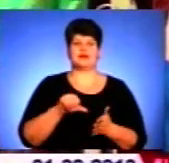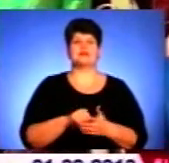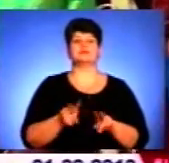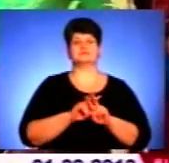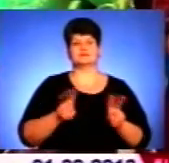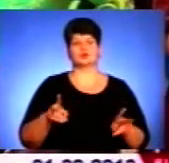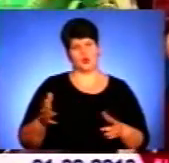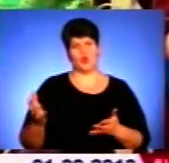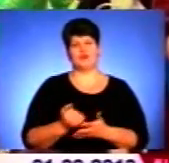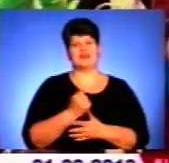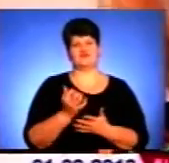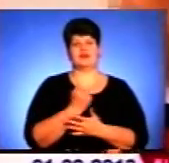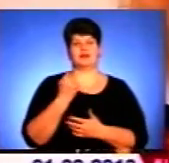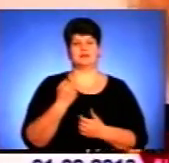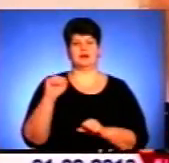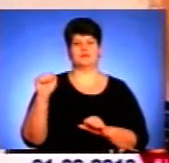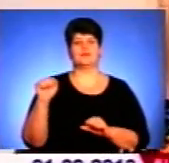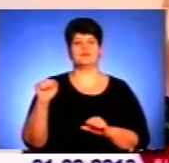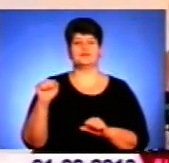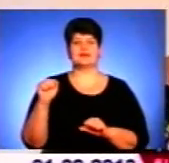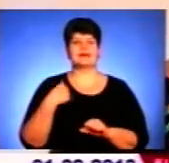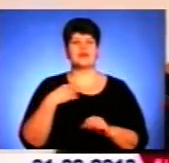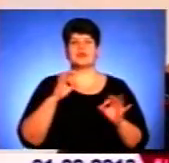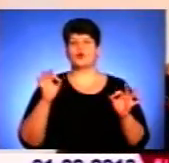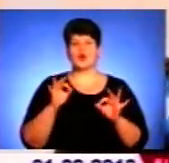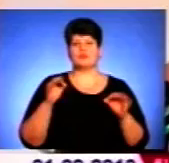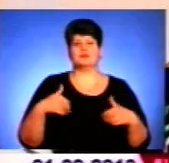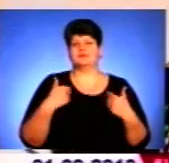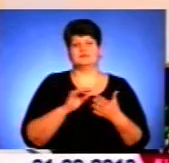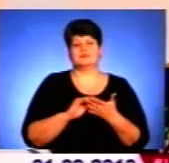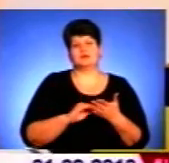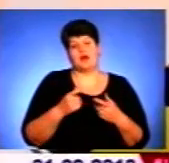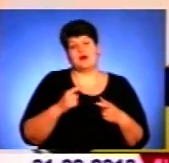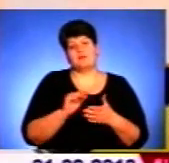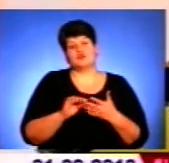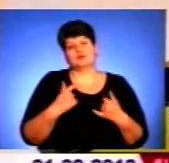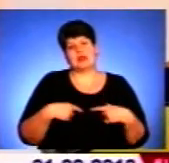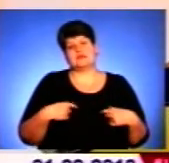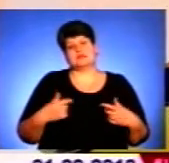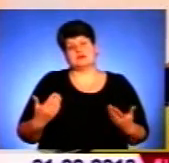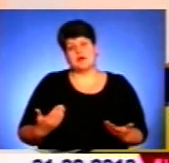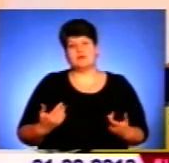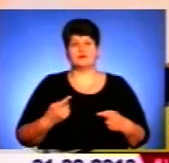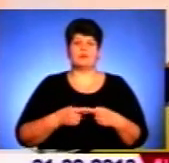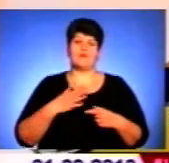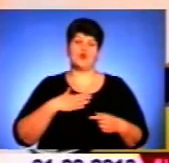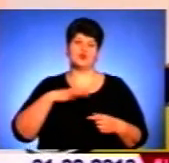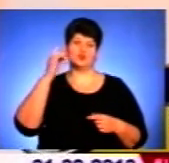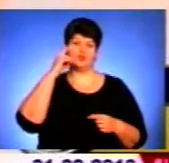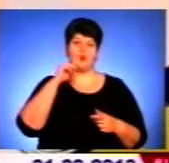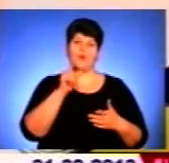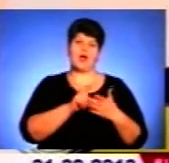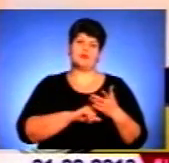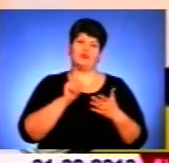удачі і виграти в цьому конкурсі. Я нікому не працюю вірші, я пишу просто для себе, оскільки, на мою думку, поет